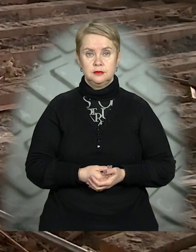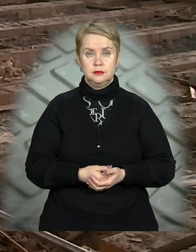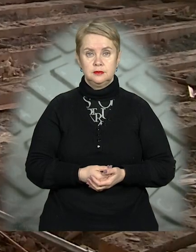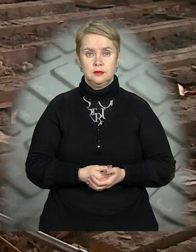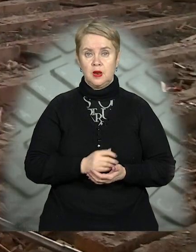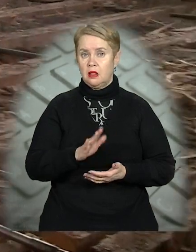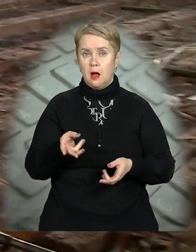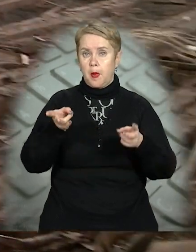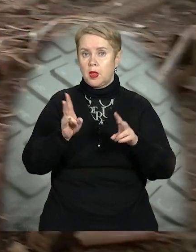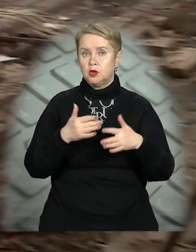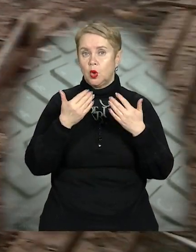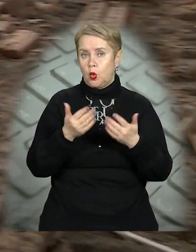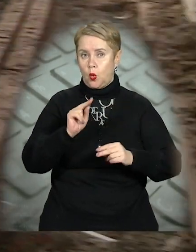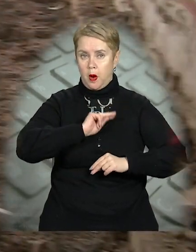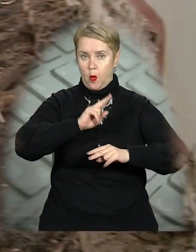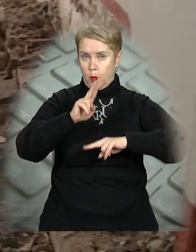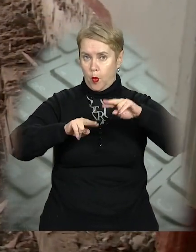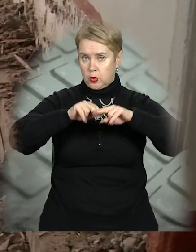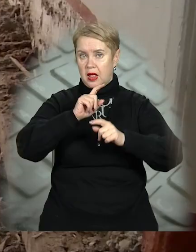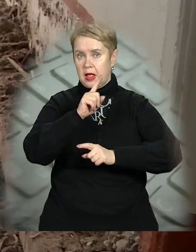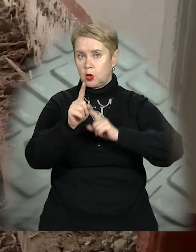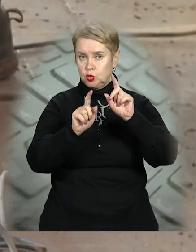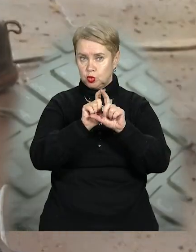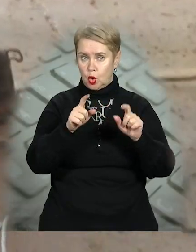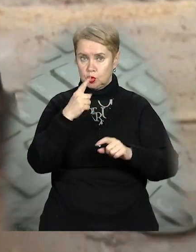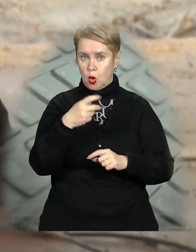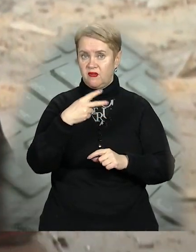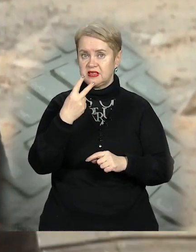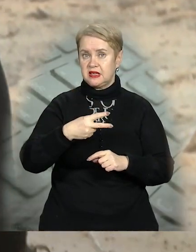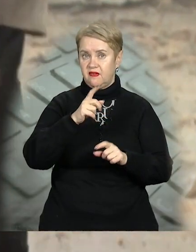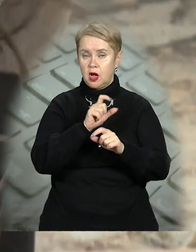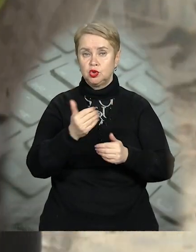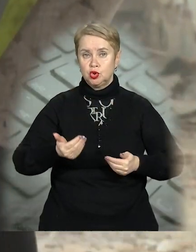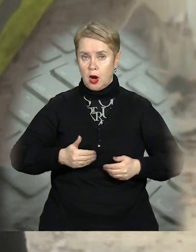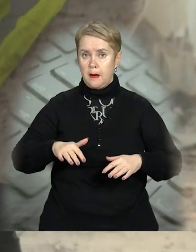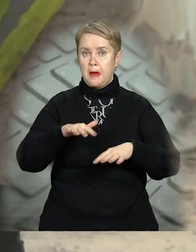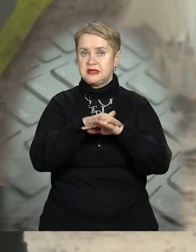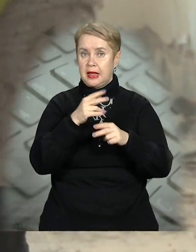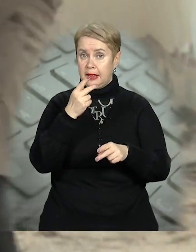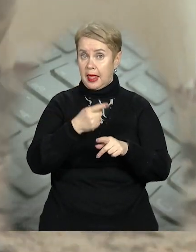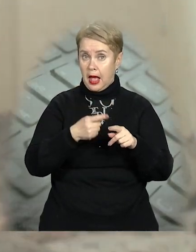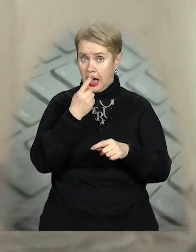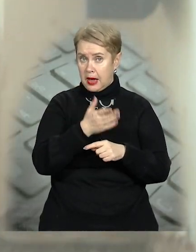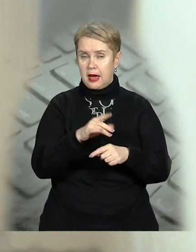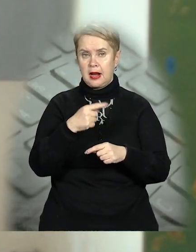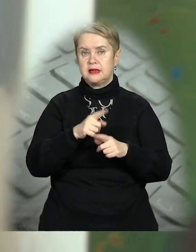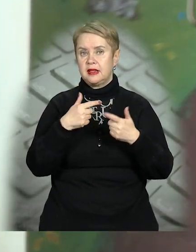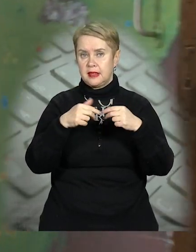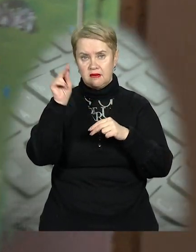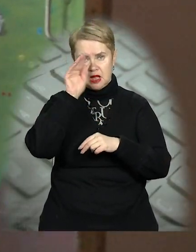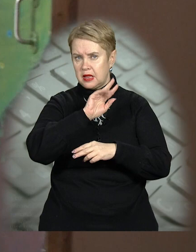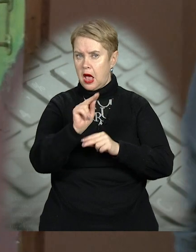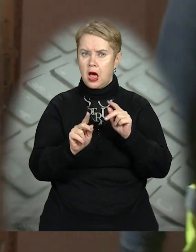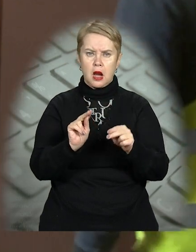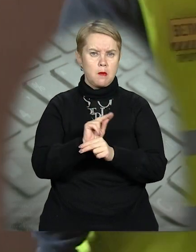Не покладаючи рук, працюють будівельники над реконструкцією школи номер 122, що на житломасиві Ігрень. Цей навчальний заклад капітально не